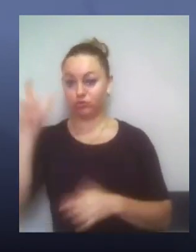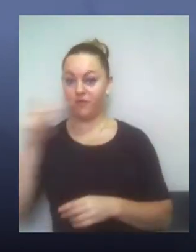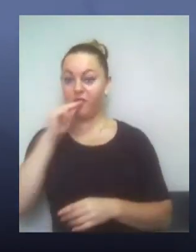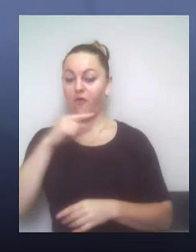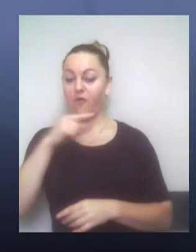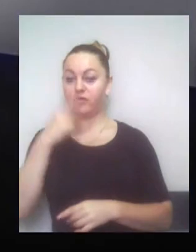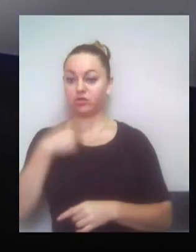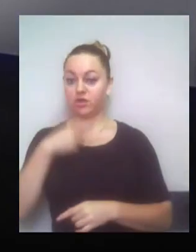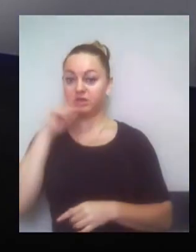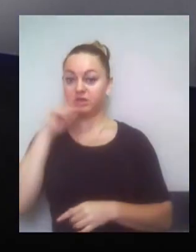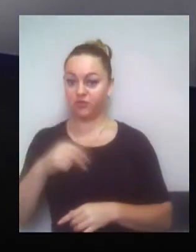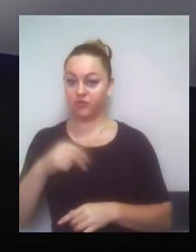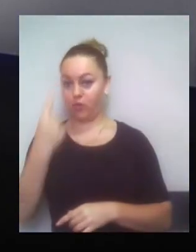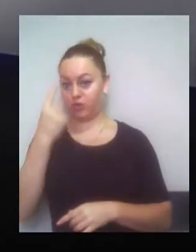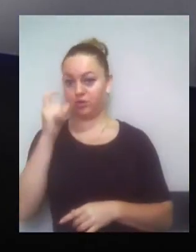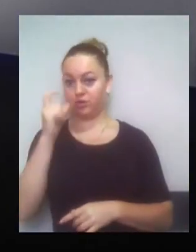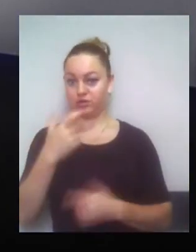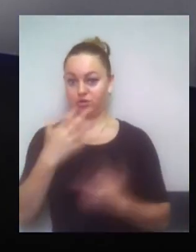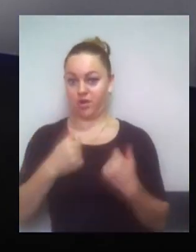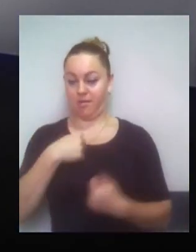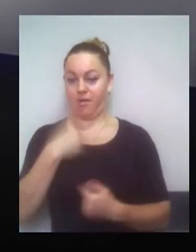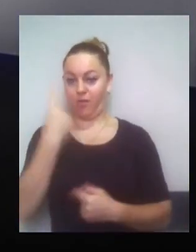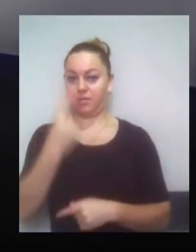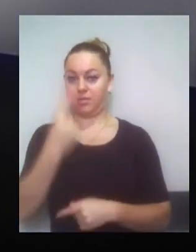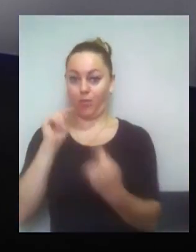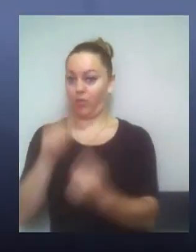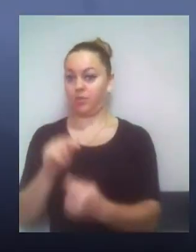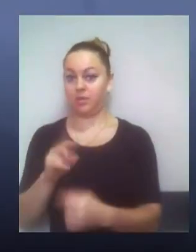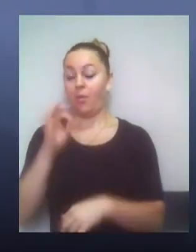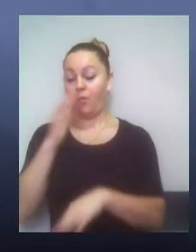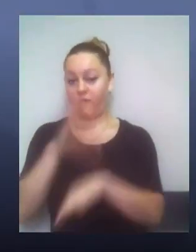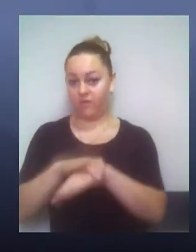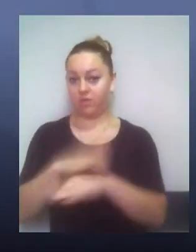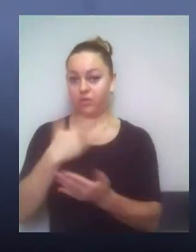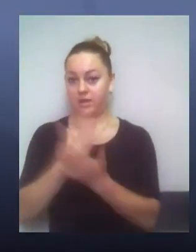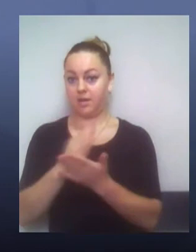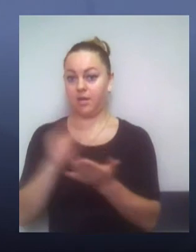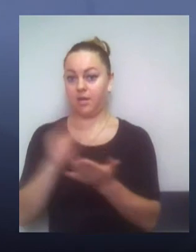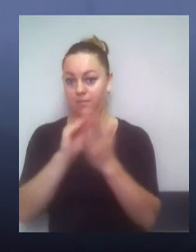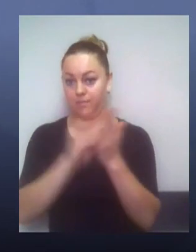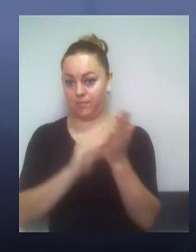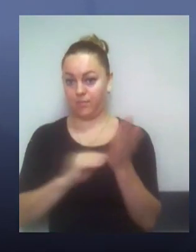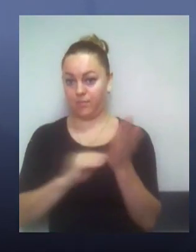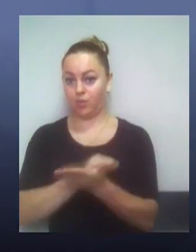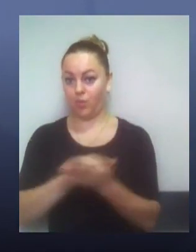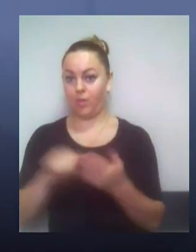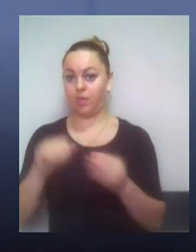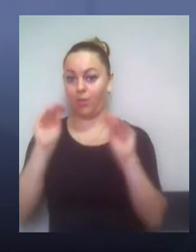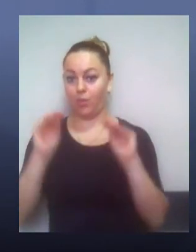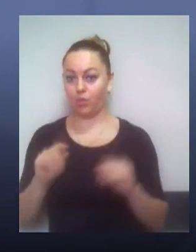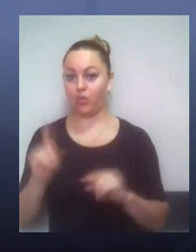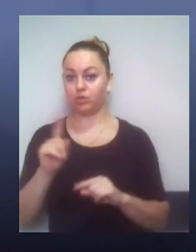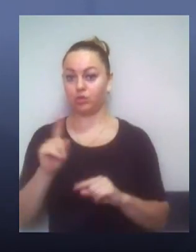12 людей – це не так. У нас є протокол, це все завізувано. Тому що многие сьогодні не були, так